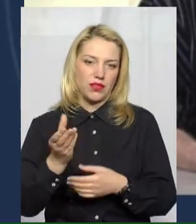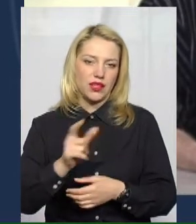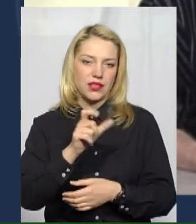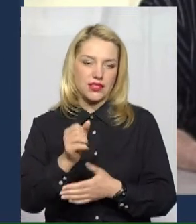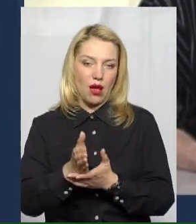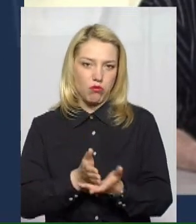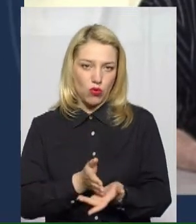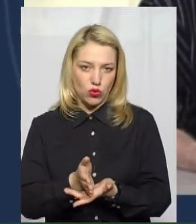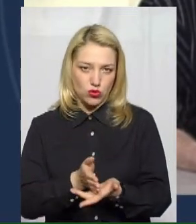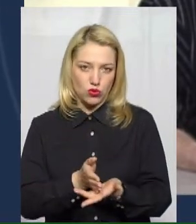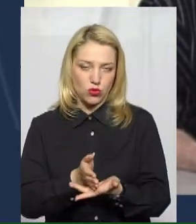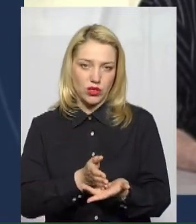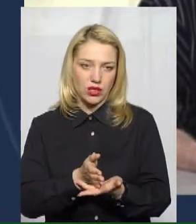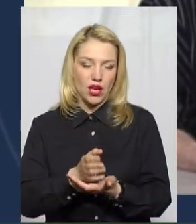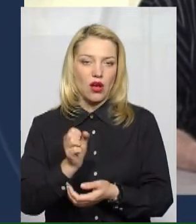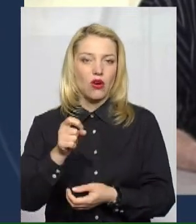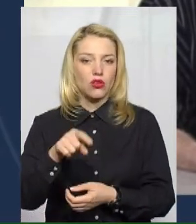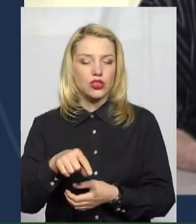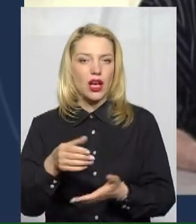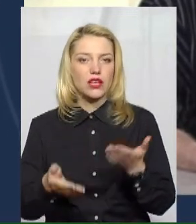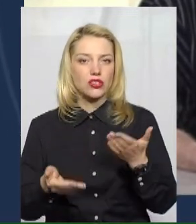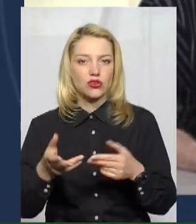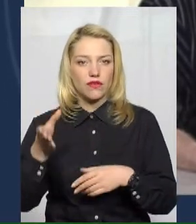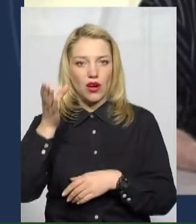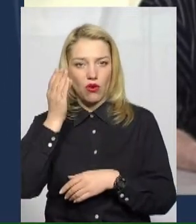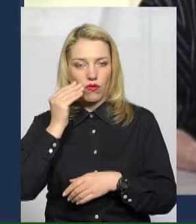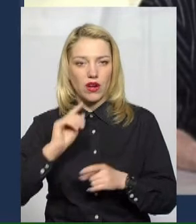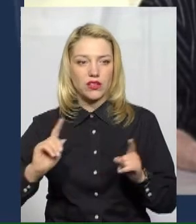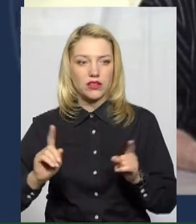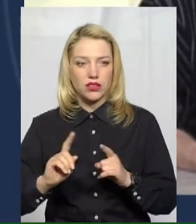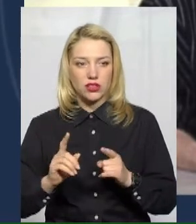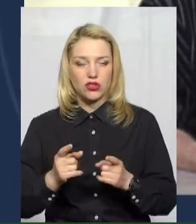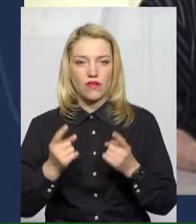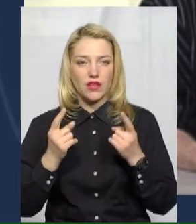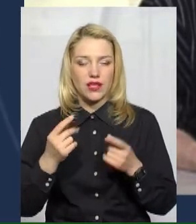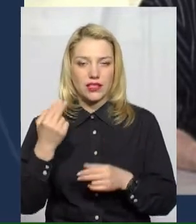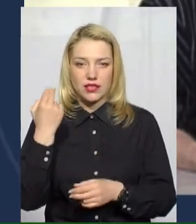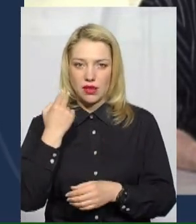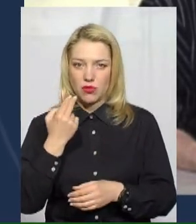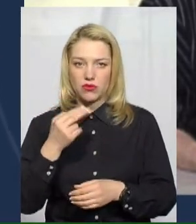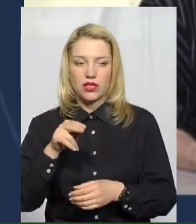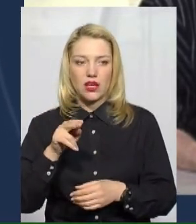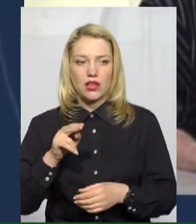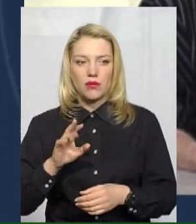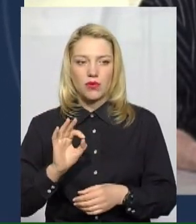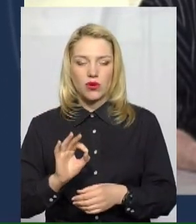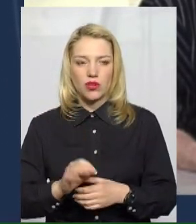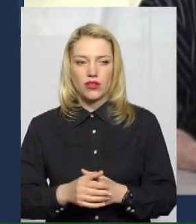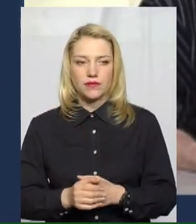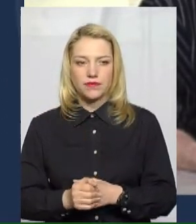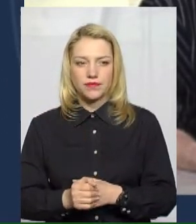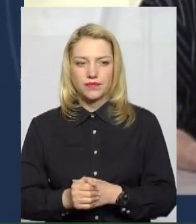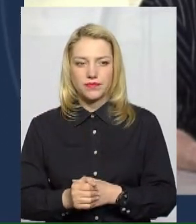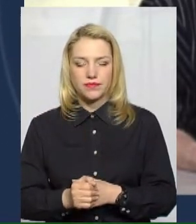Хоча, якщо врахувати, що дуже велика заказуваність є полосовним будинком, яких стоїть тільки багато